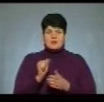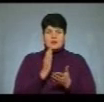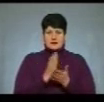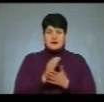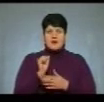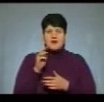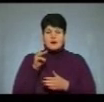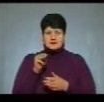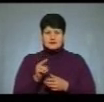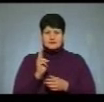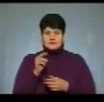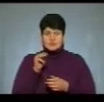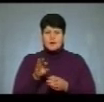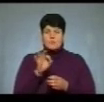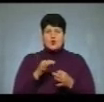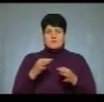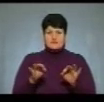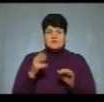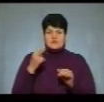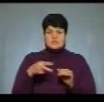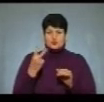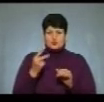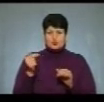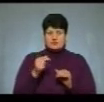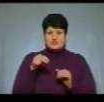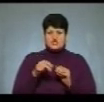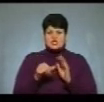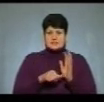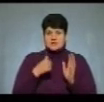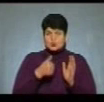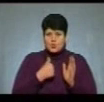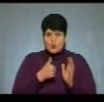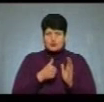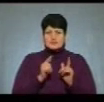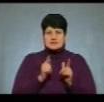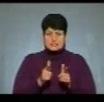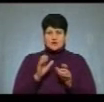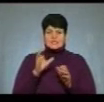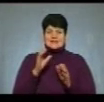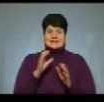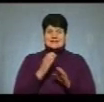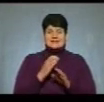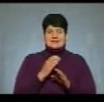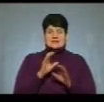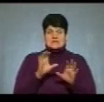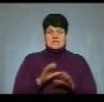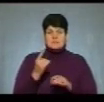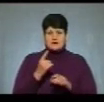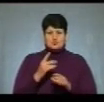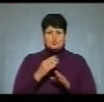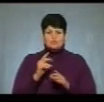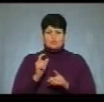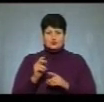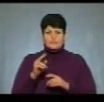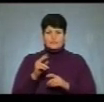амністію від 22 грудня 2016 року. Згідно статті 1 пункту В, зокрема,